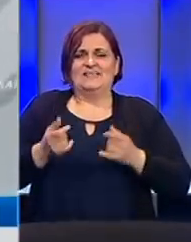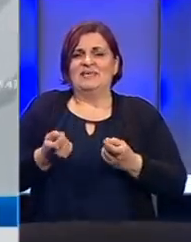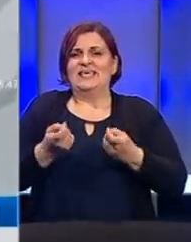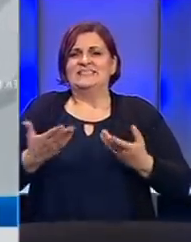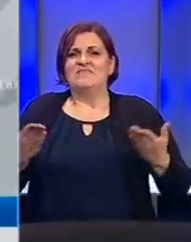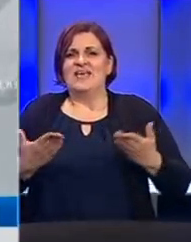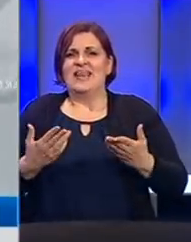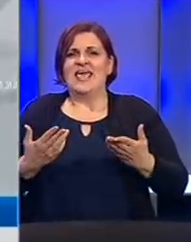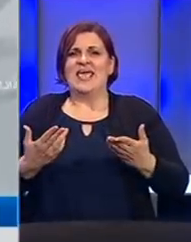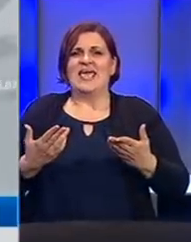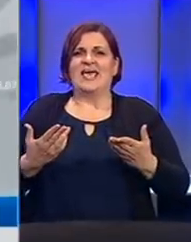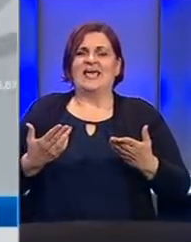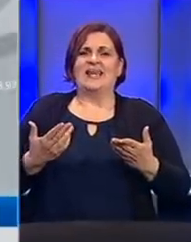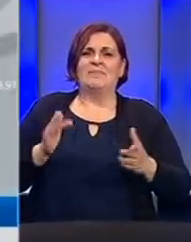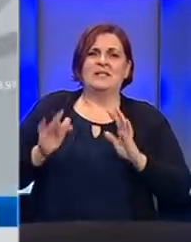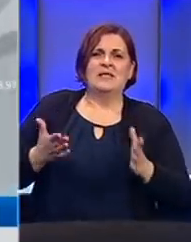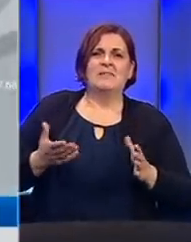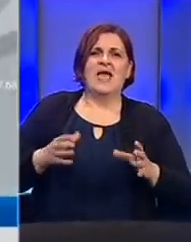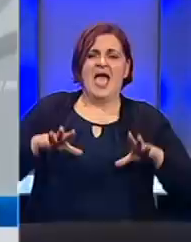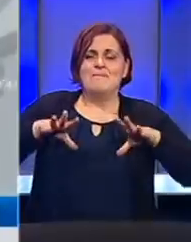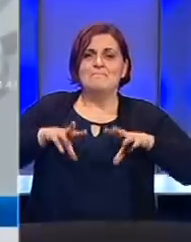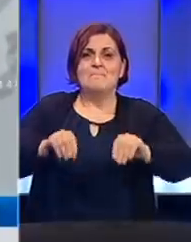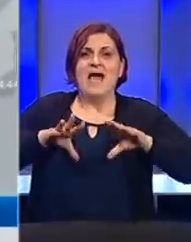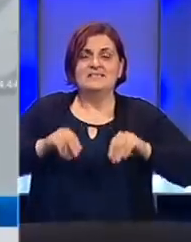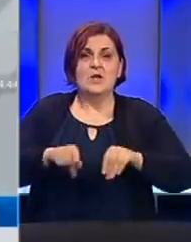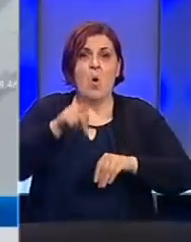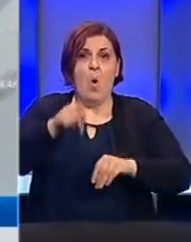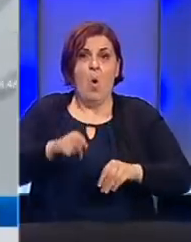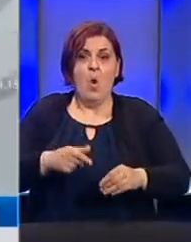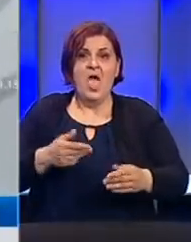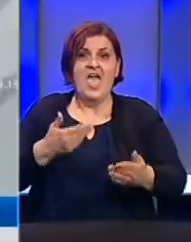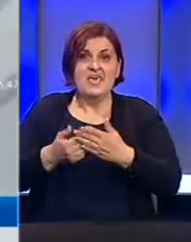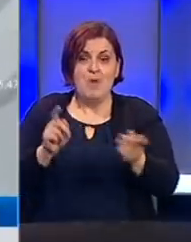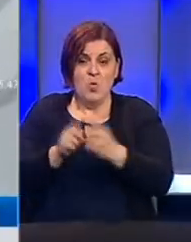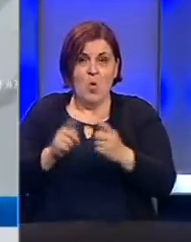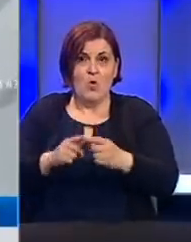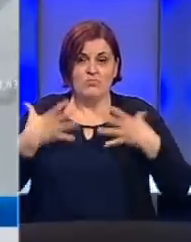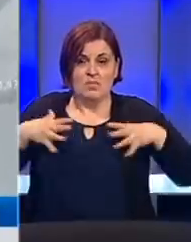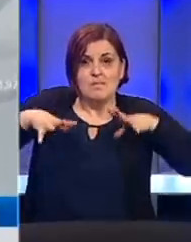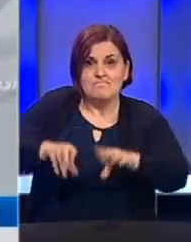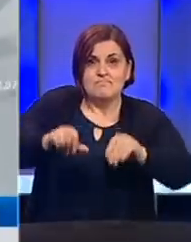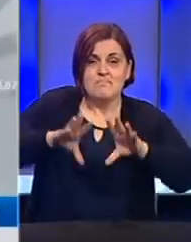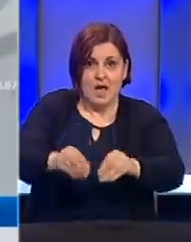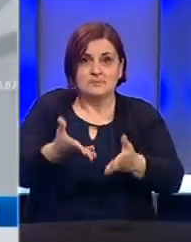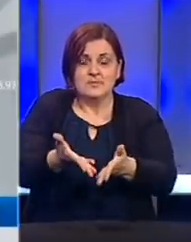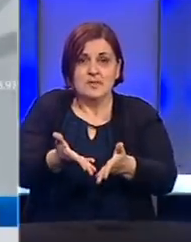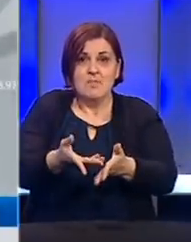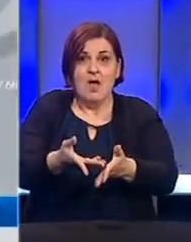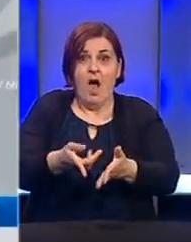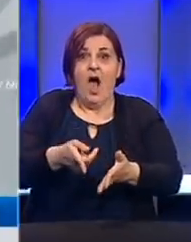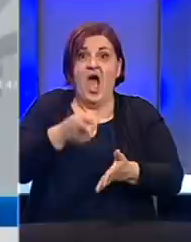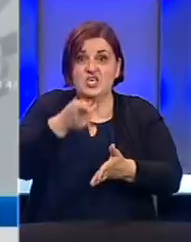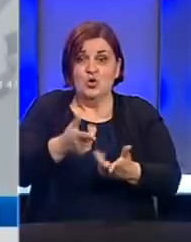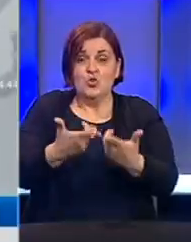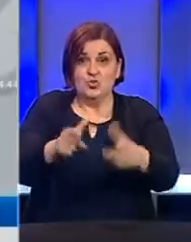nekakvu reakciju frizerki ili fizioterapeuta masera. Oni zaista imaju izravni fizički kontakt sa svojim klijentima i dobili su